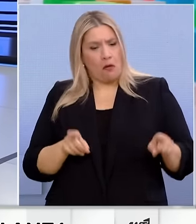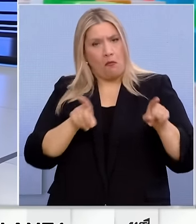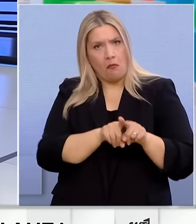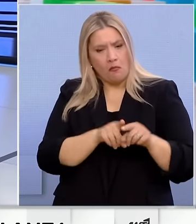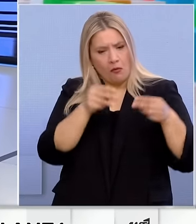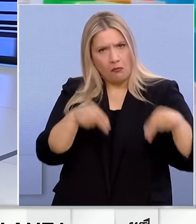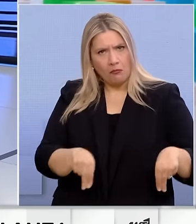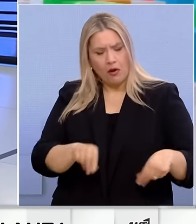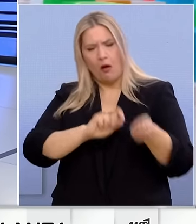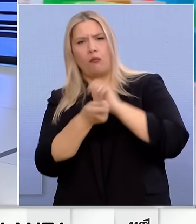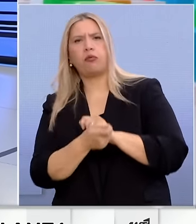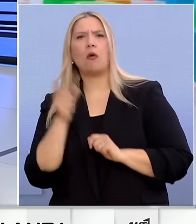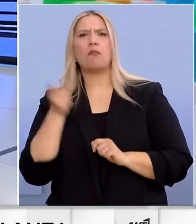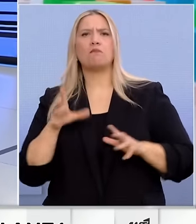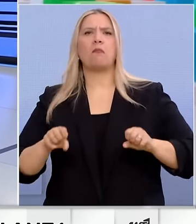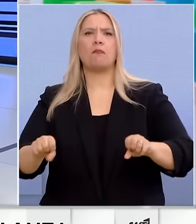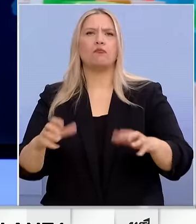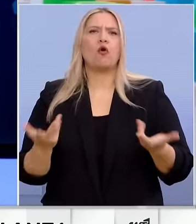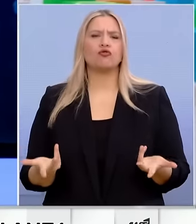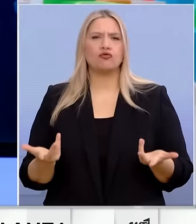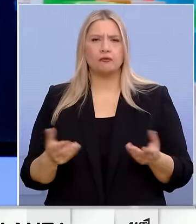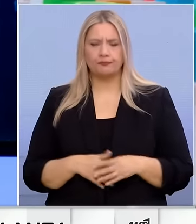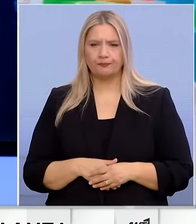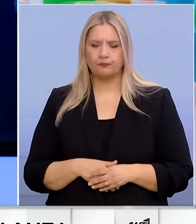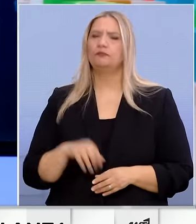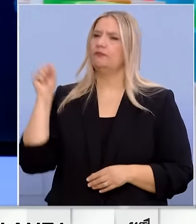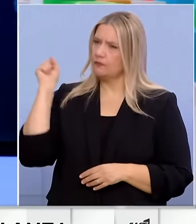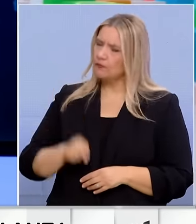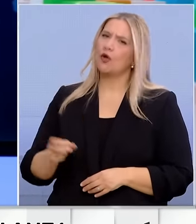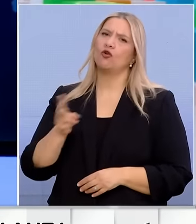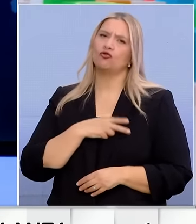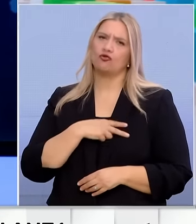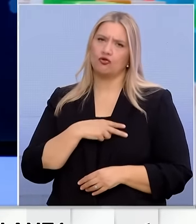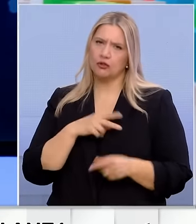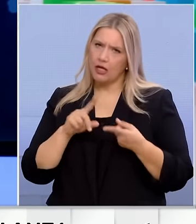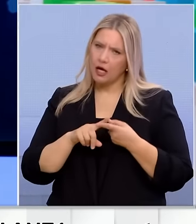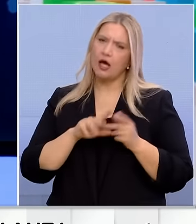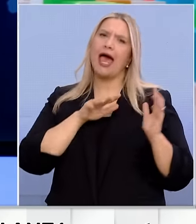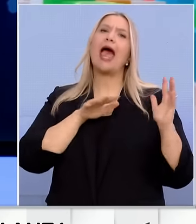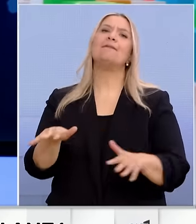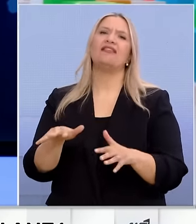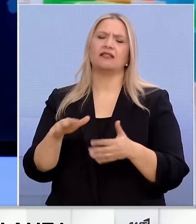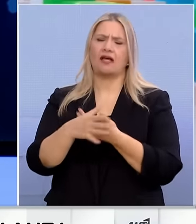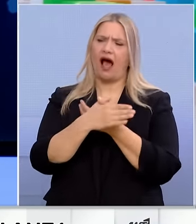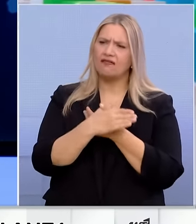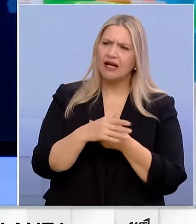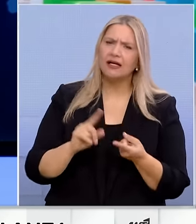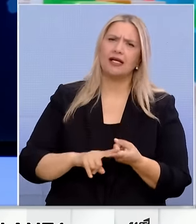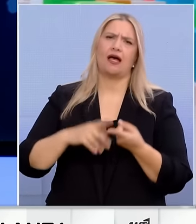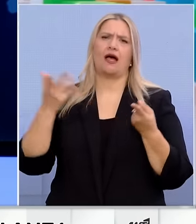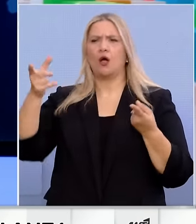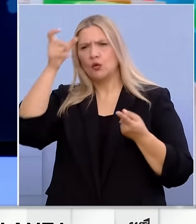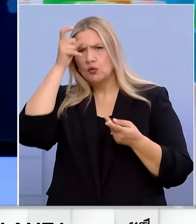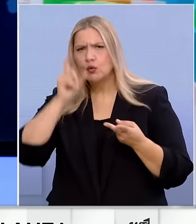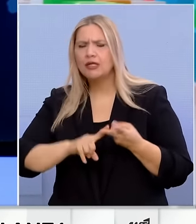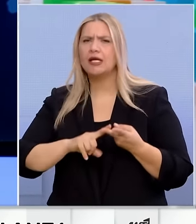όλο αυτό το φάσμα. Πράγματι είναι ένα μπαράζι επιθέσεων και προκλήσεων και από την Τούρκη και άρχουσα τάξη και από την Αλβανική και από την